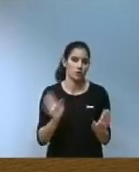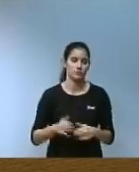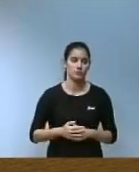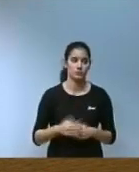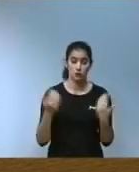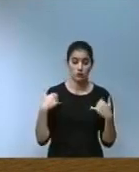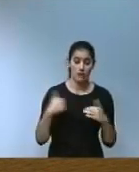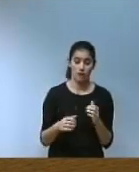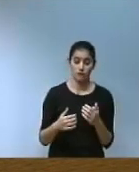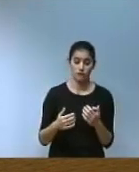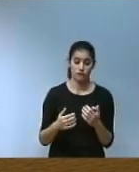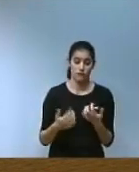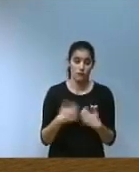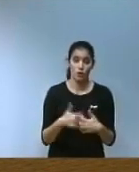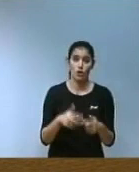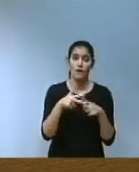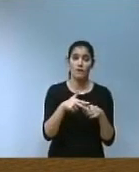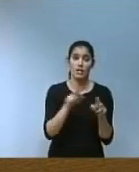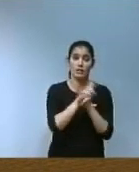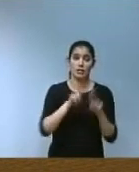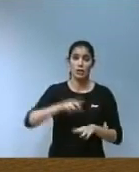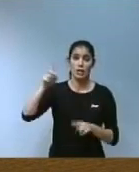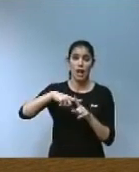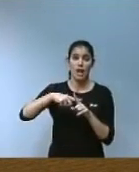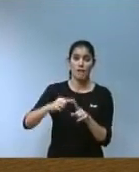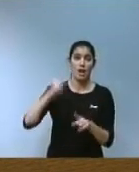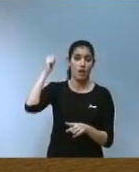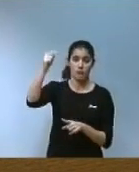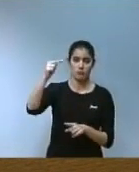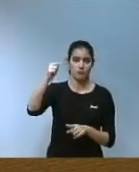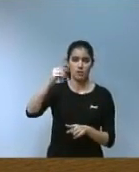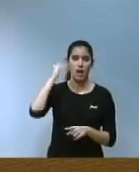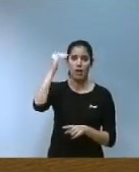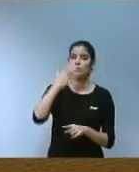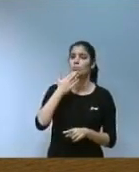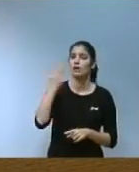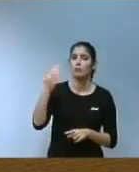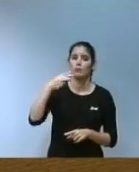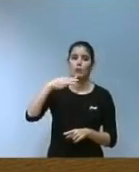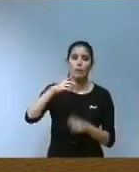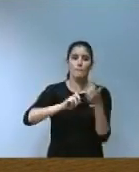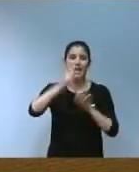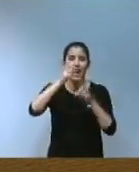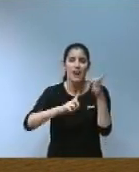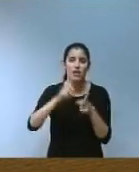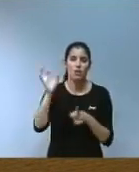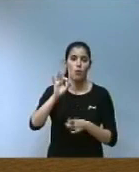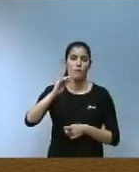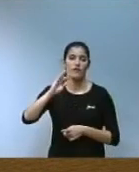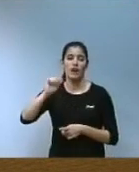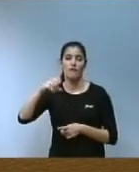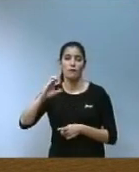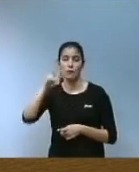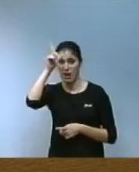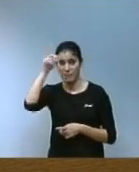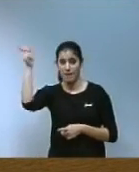funciona en Fires internacionals de primer nivell o primer ordre com és o pot ser Milà o Frankfurt i ja tenim algun